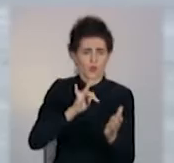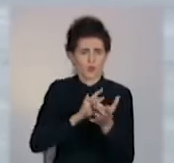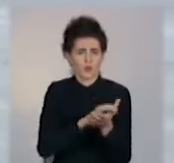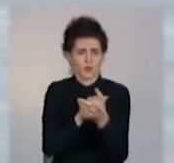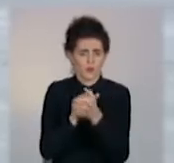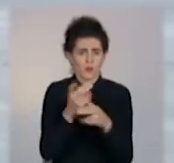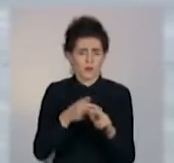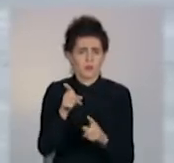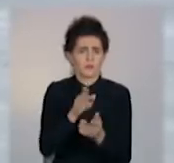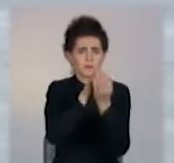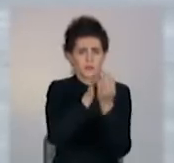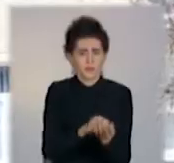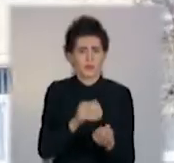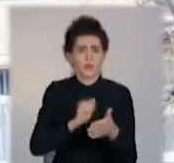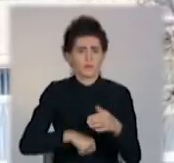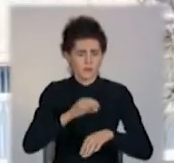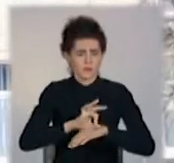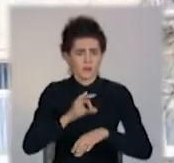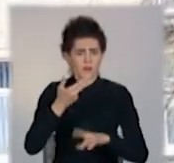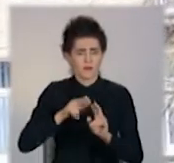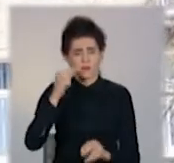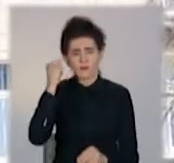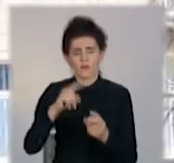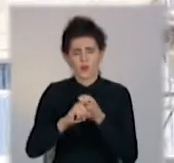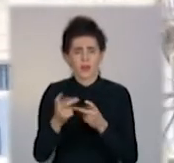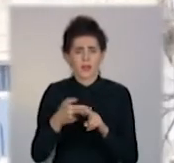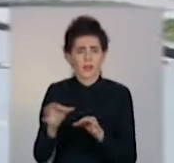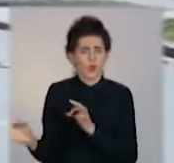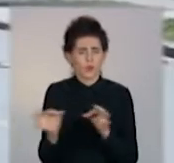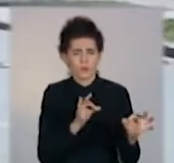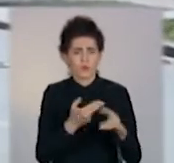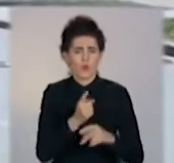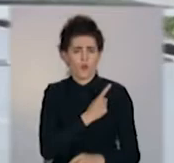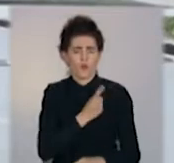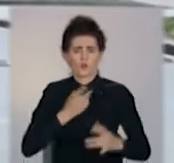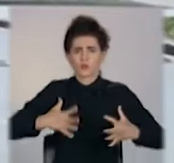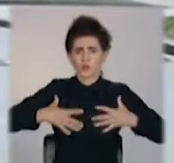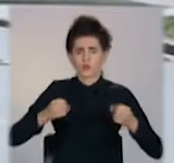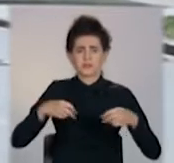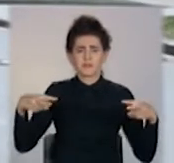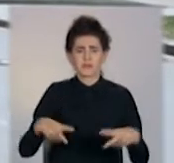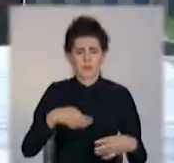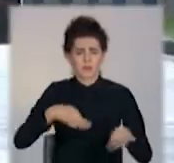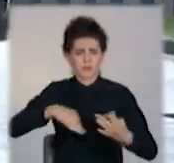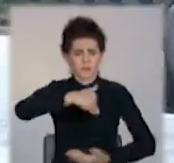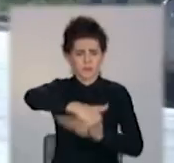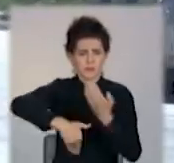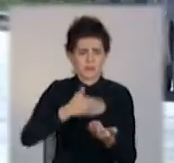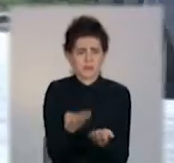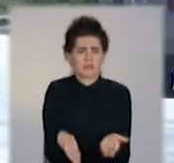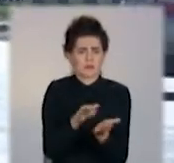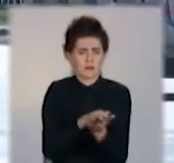Поховали померлого від коронавірусу за нормами Міністерства охорони здоров'я України в поліетелиновому мішку та в закритій труні.